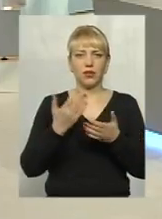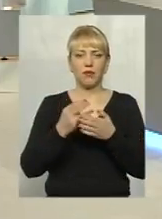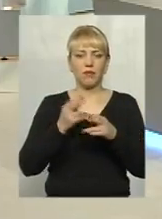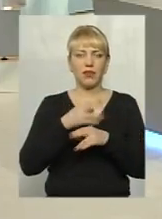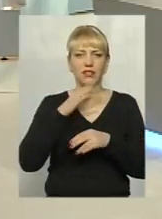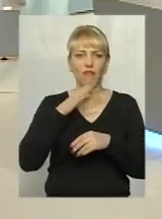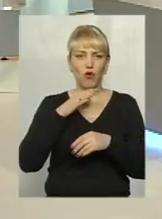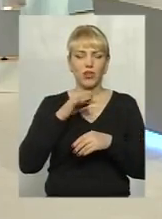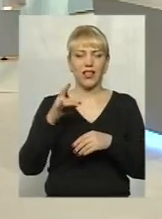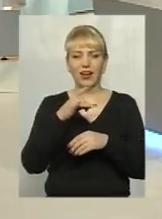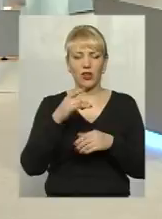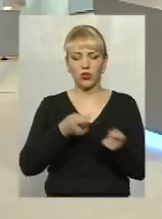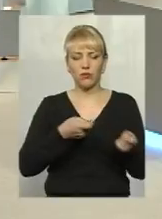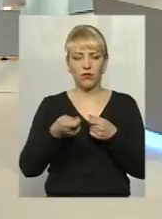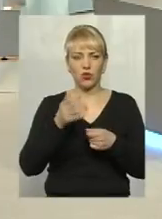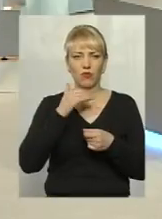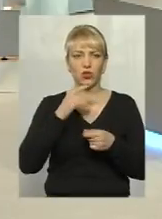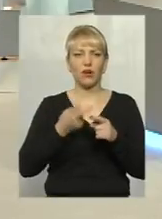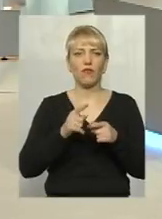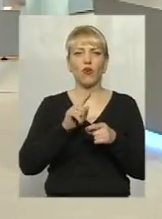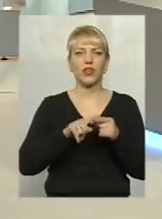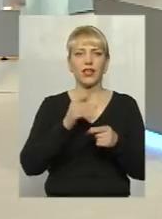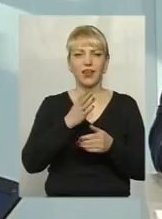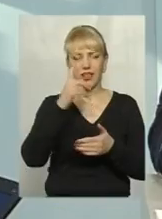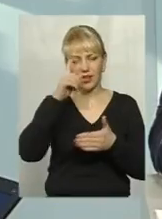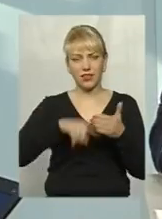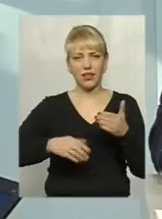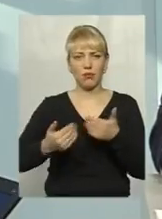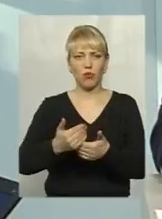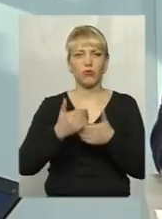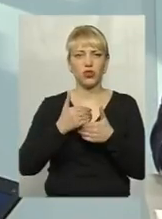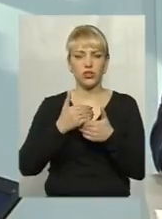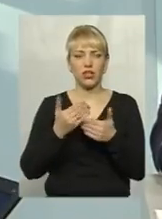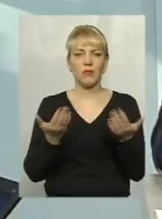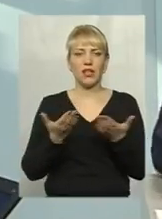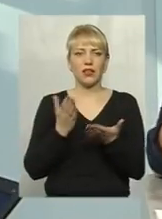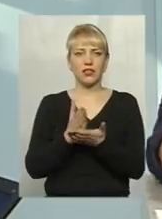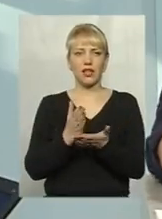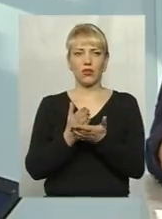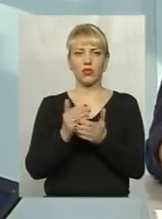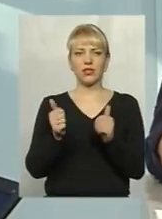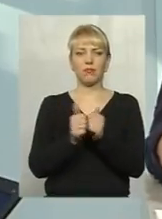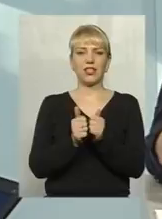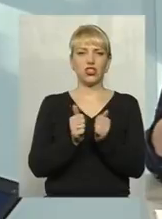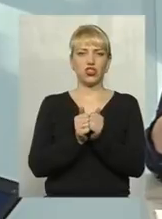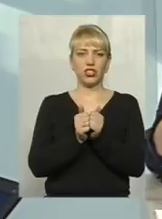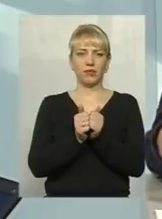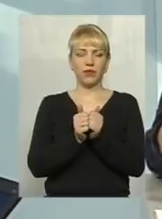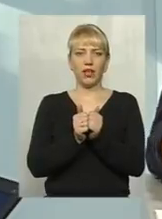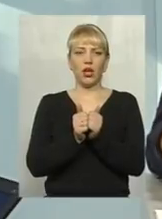район підвозити ту саму воду, тобто вони є такими надійними помічниками, які знаходяться набагато ближче до